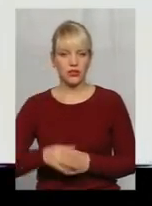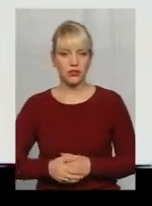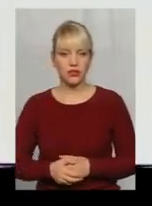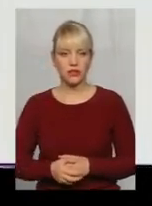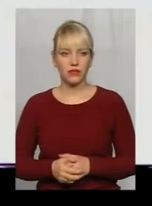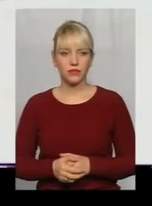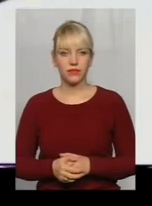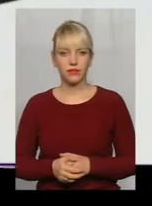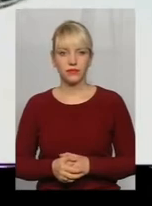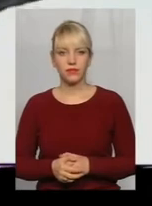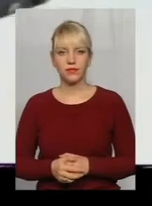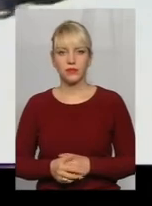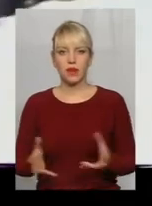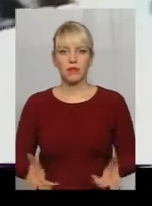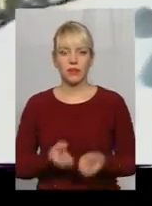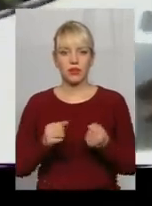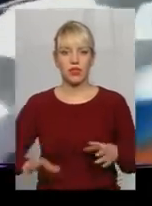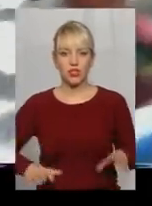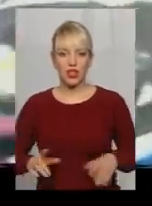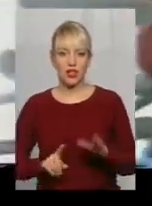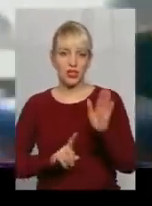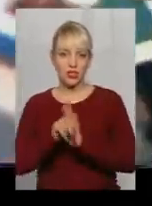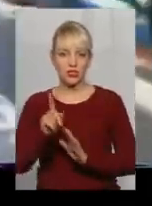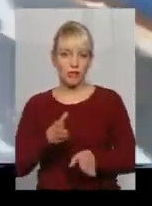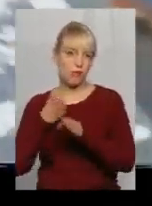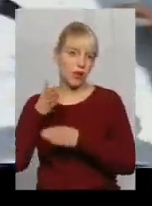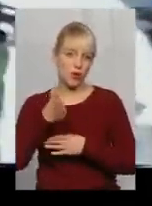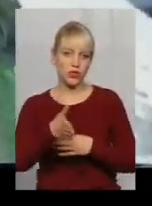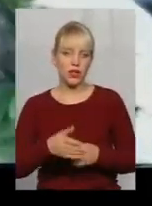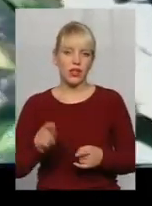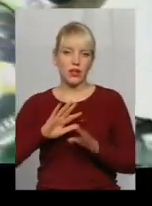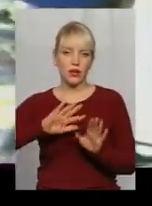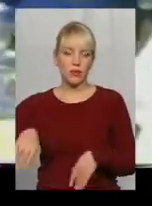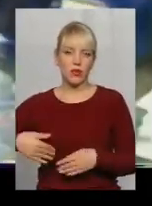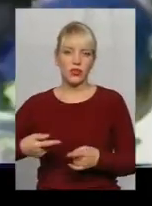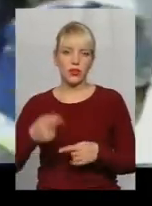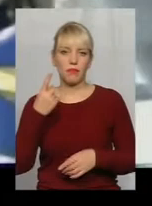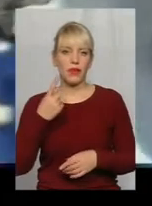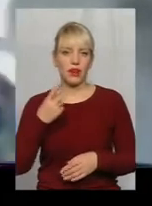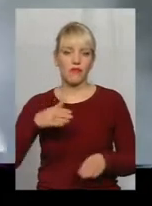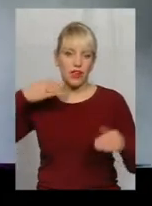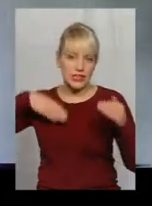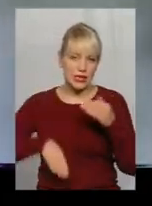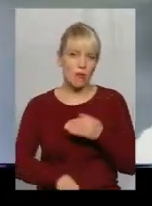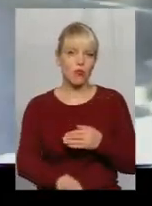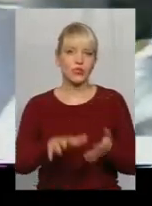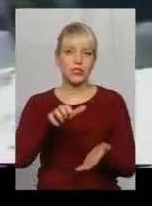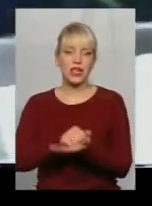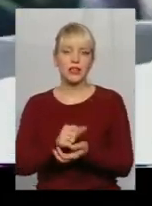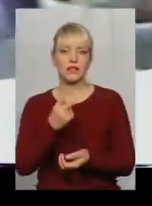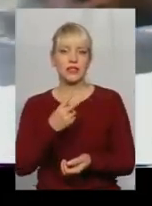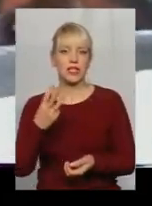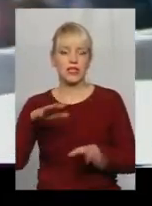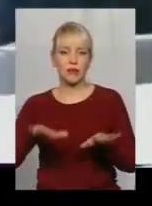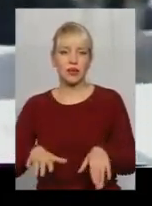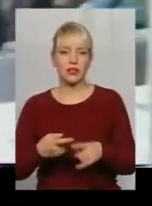усіляєю при підтренці зі тренера рванулися вперед. вони після першого спуску займали 23 місце,